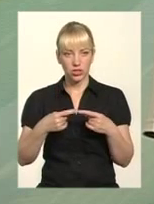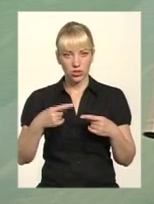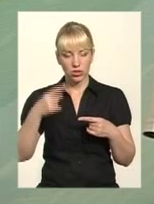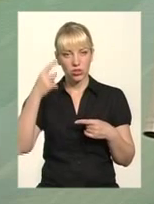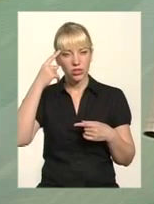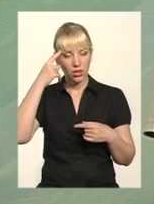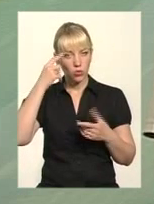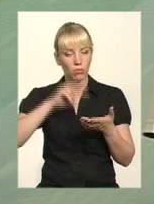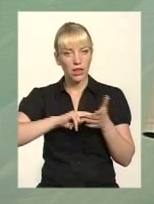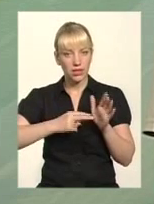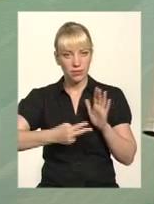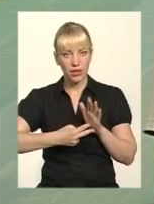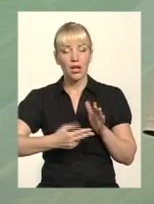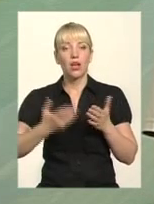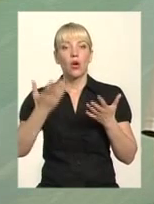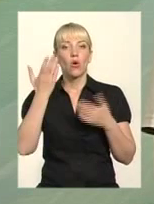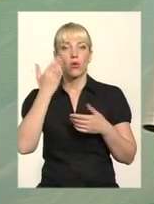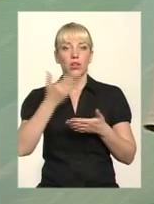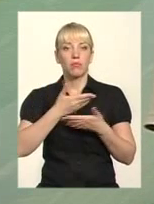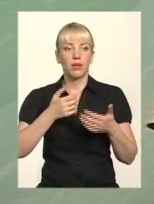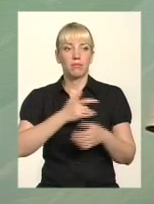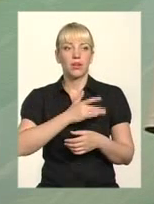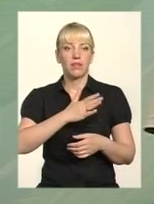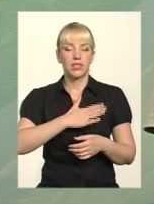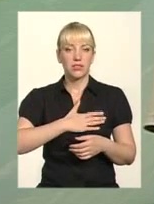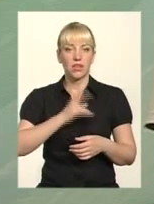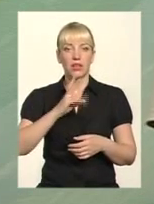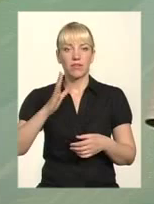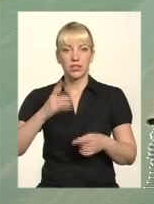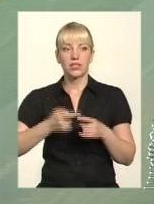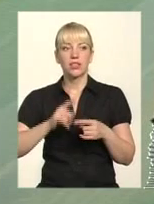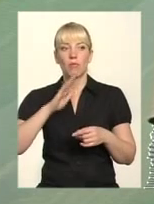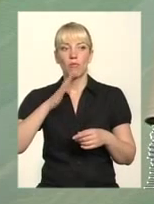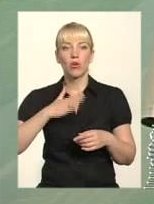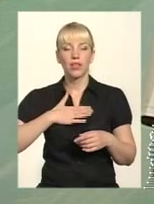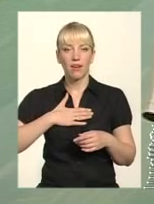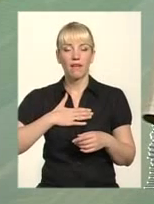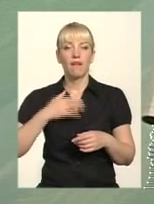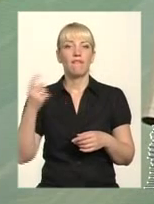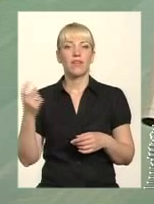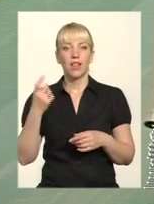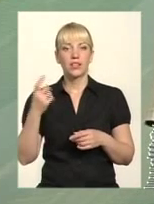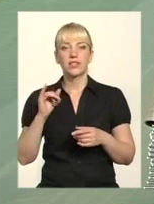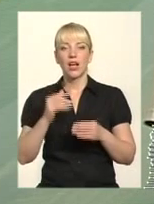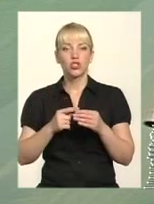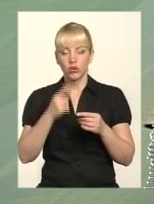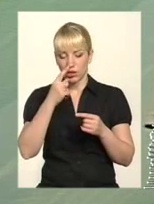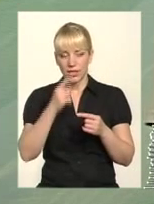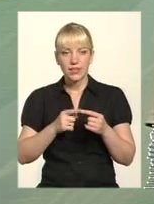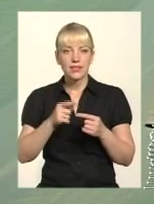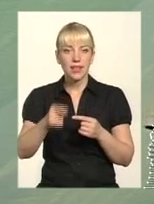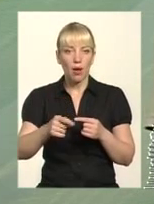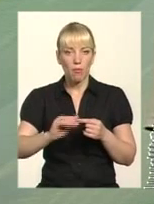ми приватизували квартиру, це моя власність. А що за порогом, це не моє. І